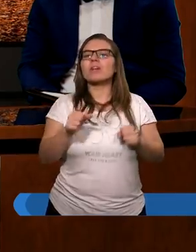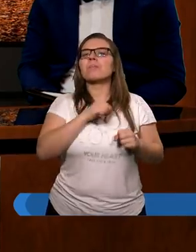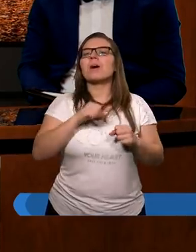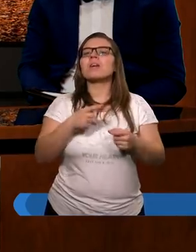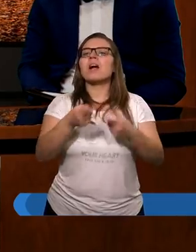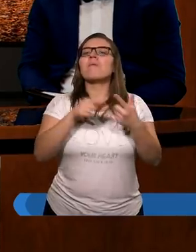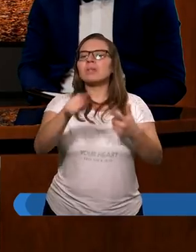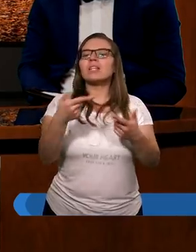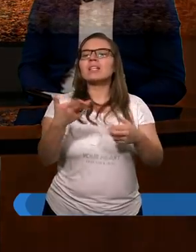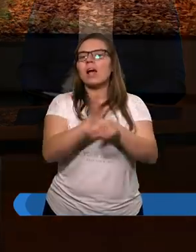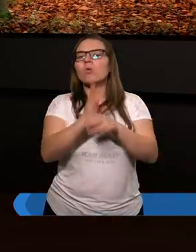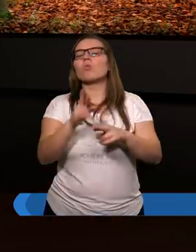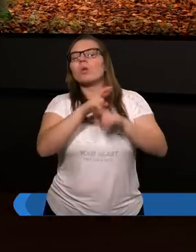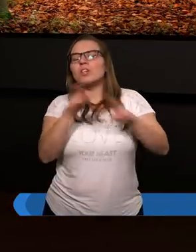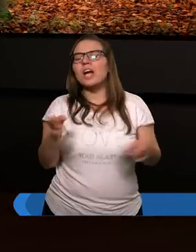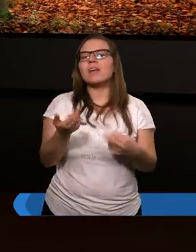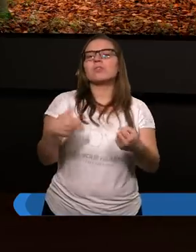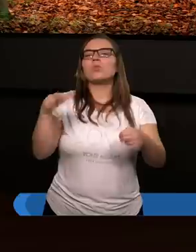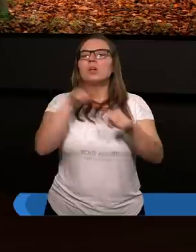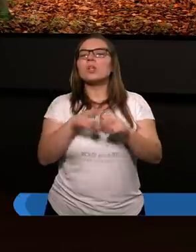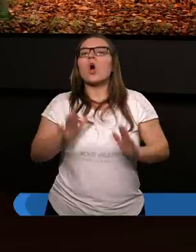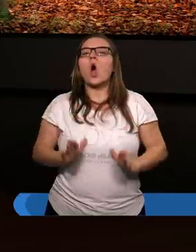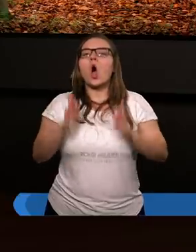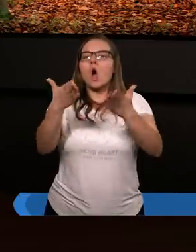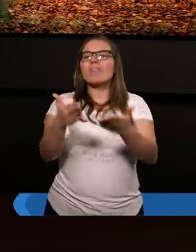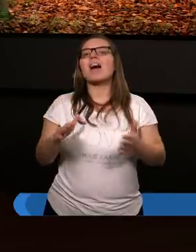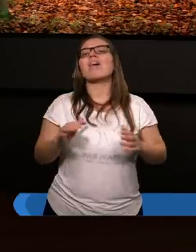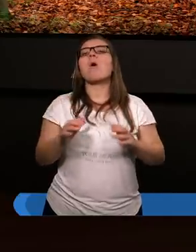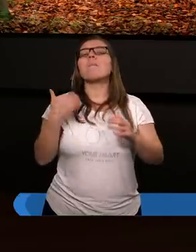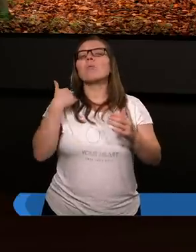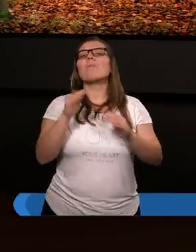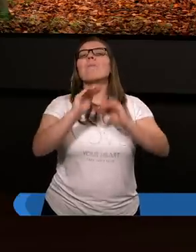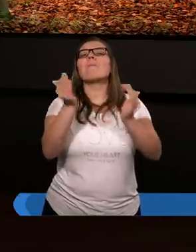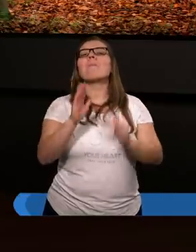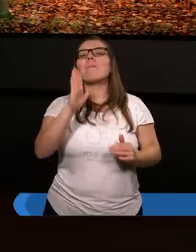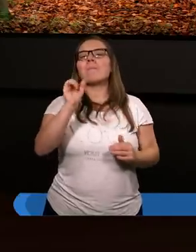niektórych rzeczy. pierwszy tych ofiarowanych bałwanom,